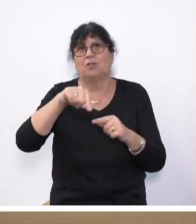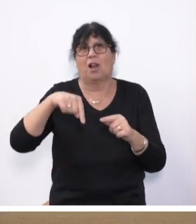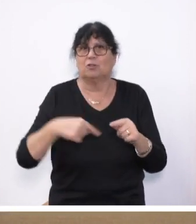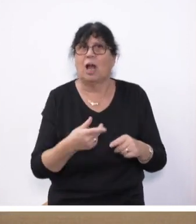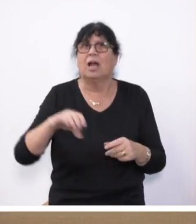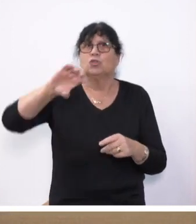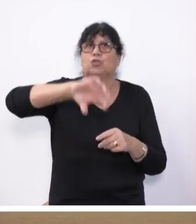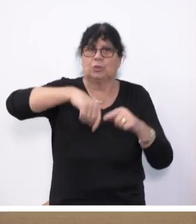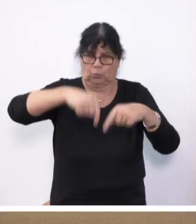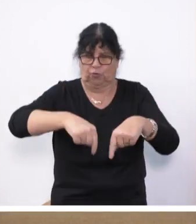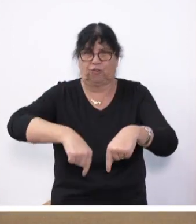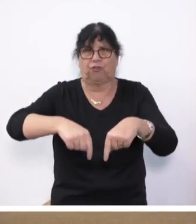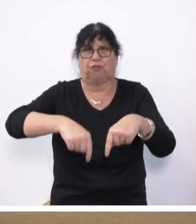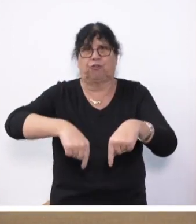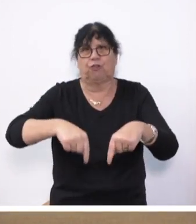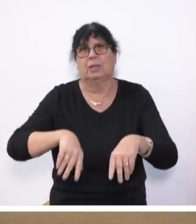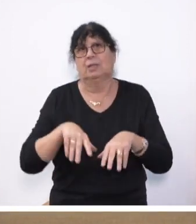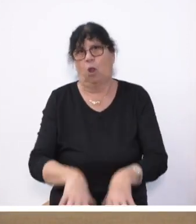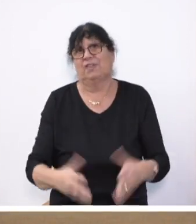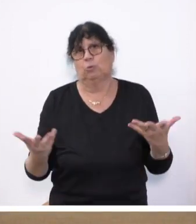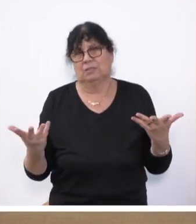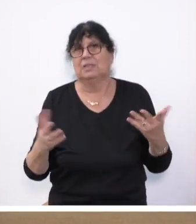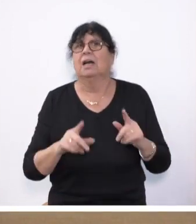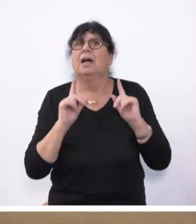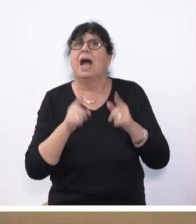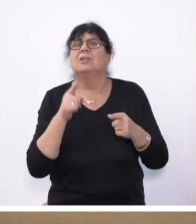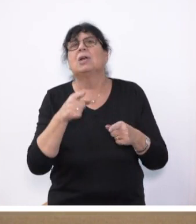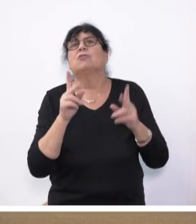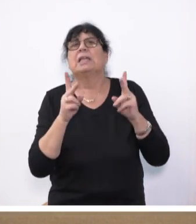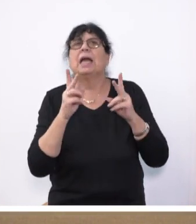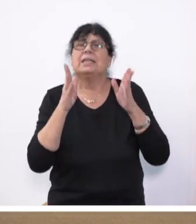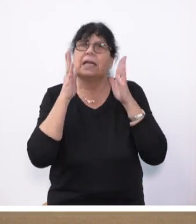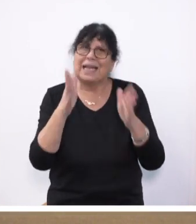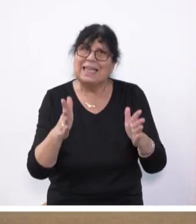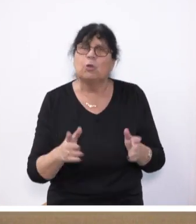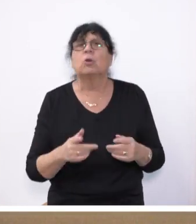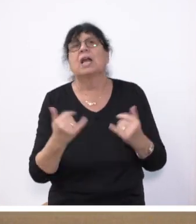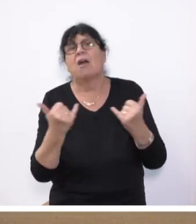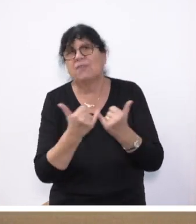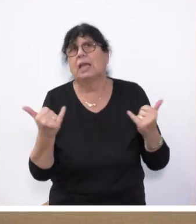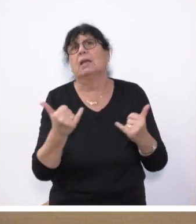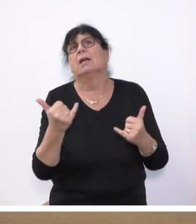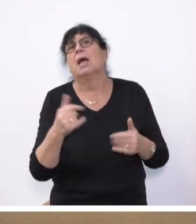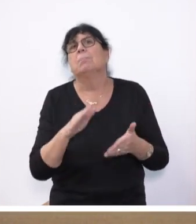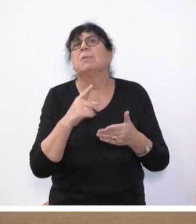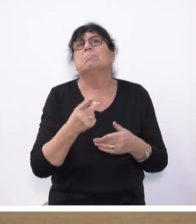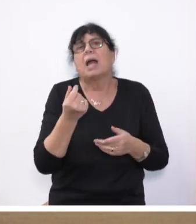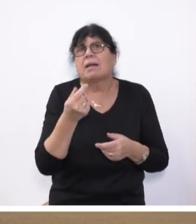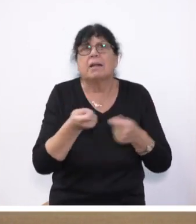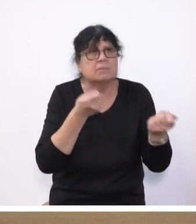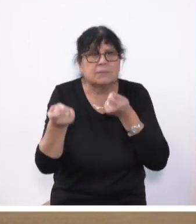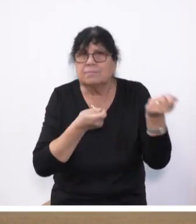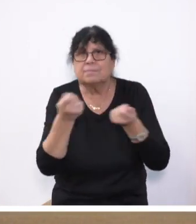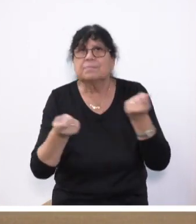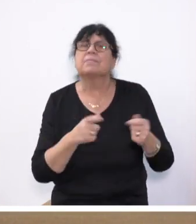Wasser reinschütten, wie ich will, da bleibt nichts drin. Also da kommt es auch viel auf die Richtung an, wie das da gehandhabt wird mit dem Geld. Also das